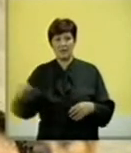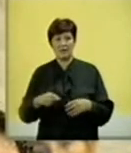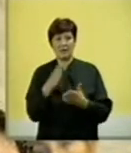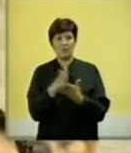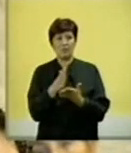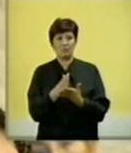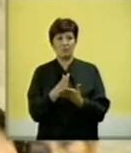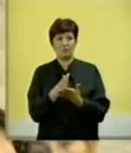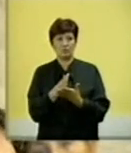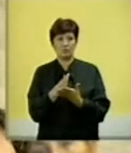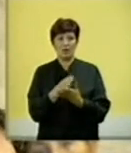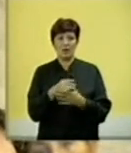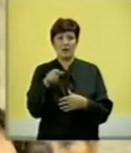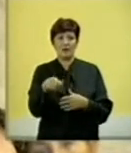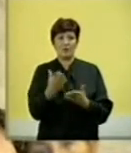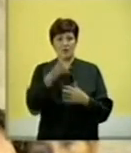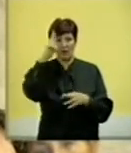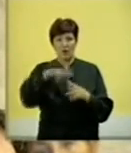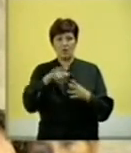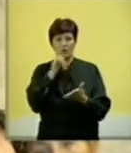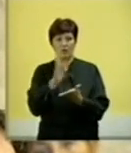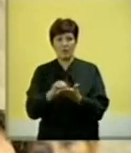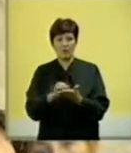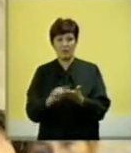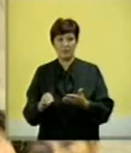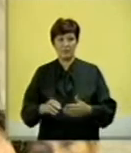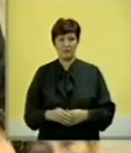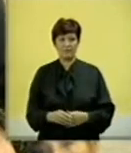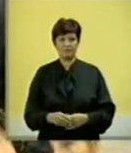budu tamo gde je odlukom i propisano.